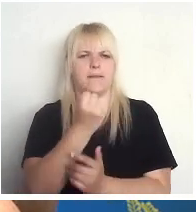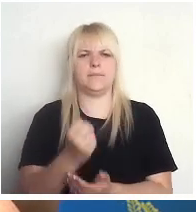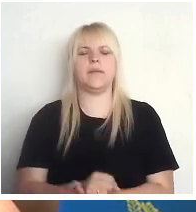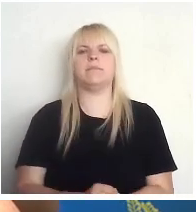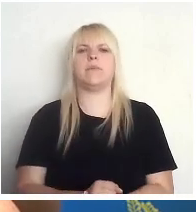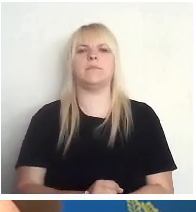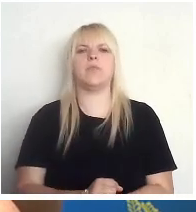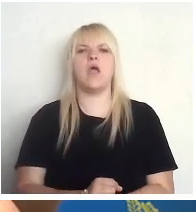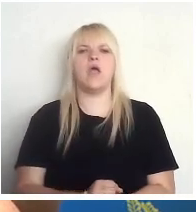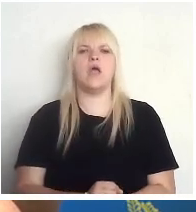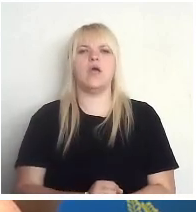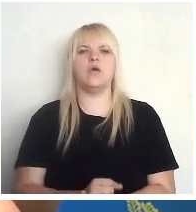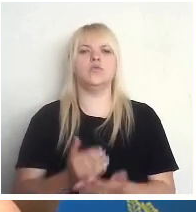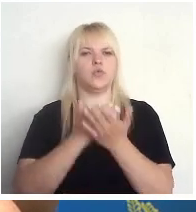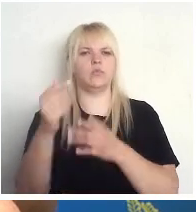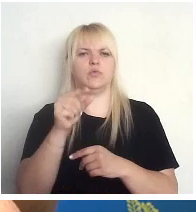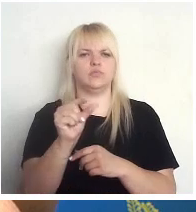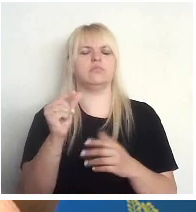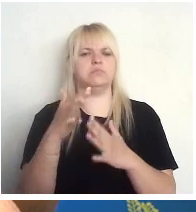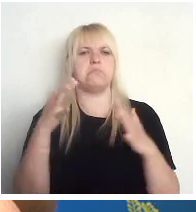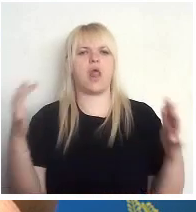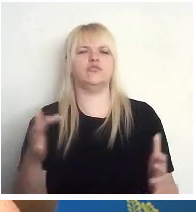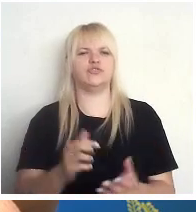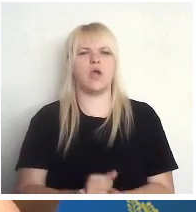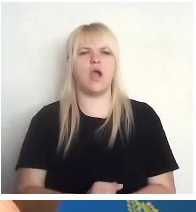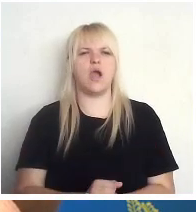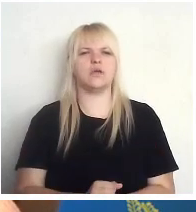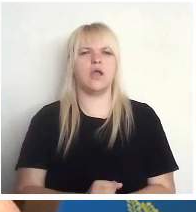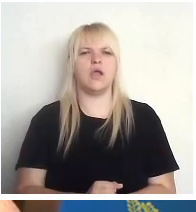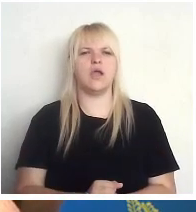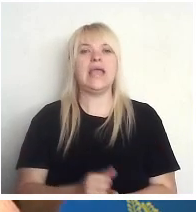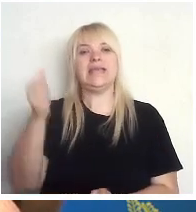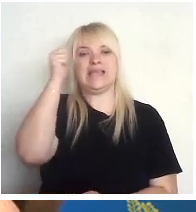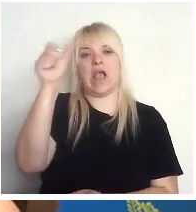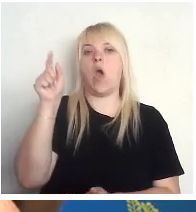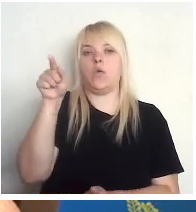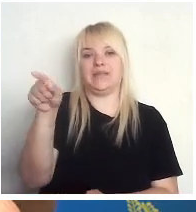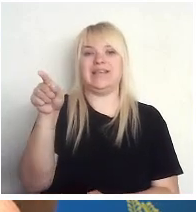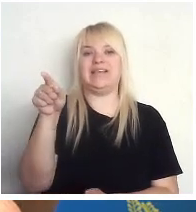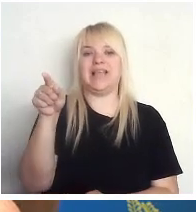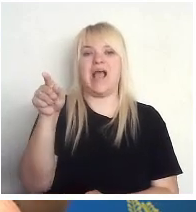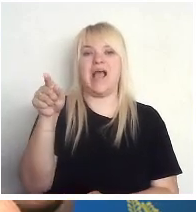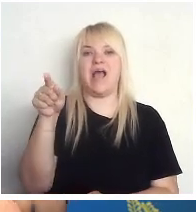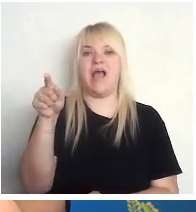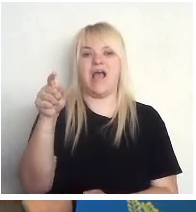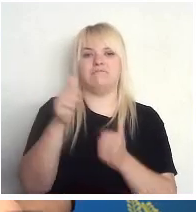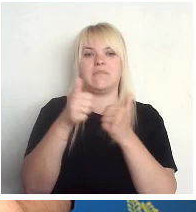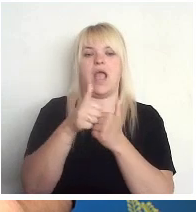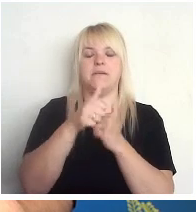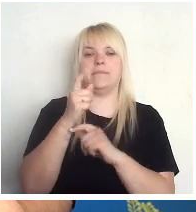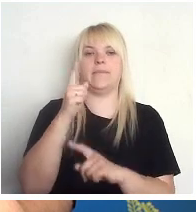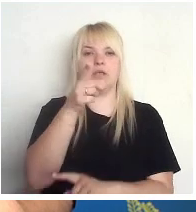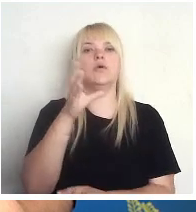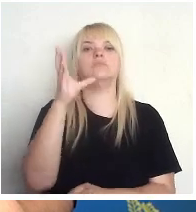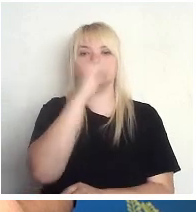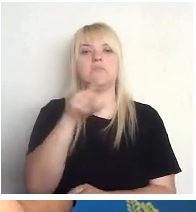un papturpinot to mazliet plašāk, ka Igaunijā, tādīs pašos kaimiņos, var